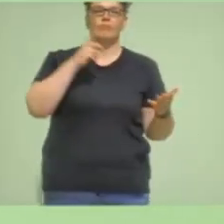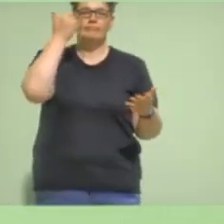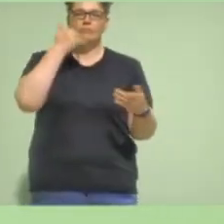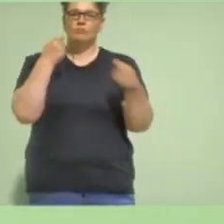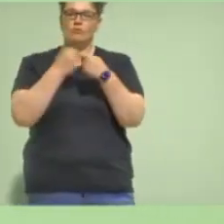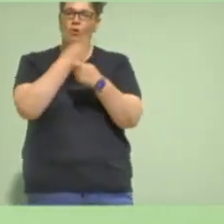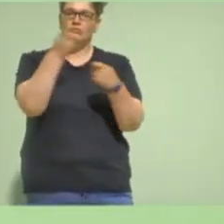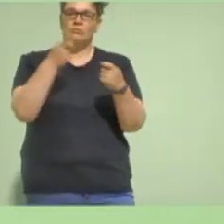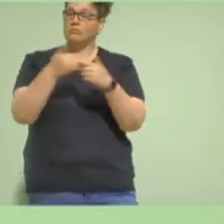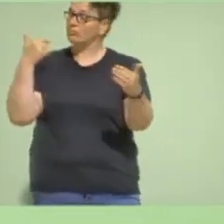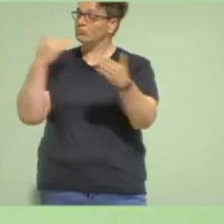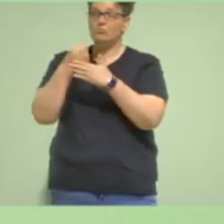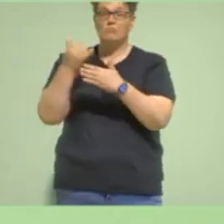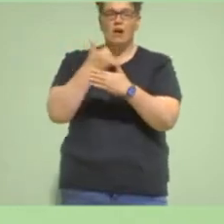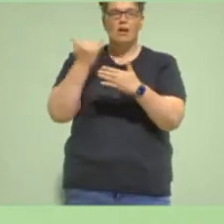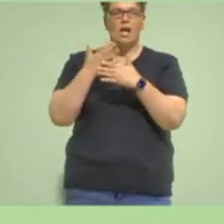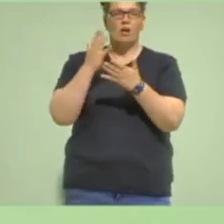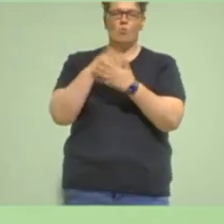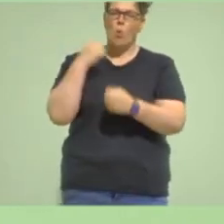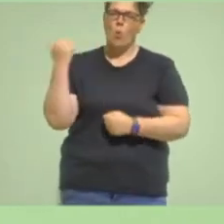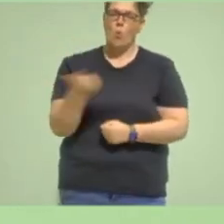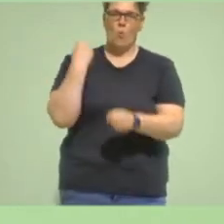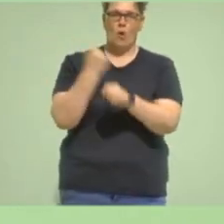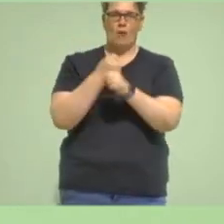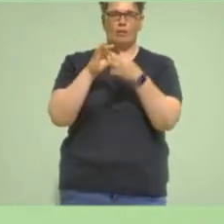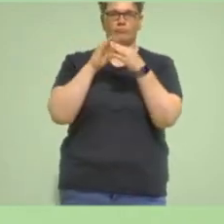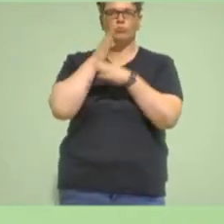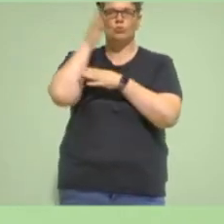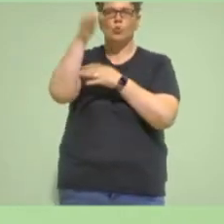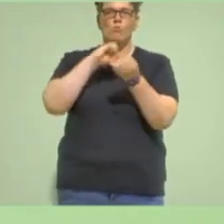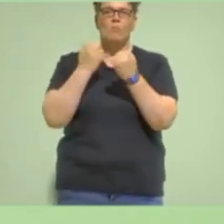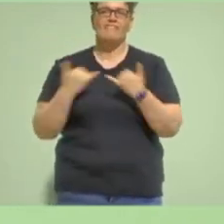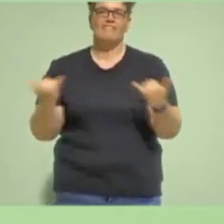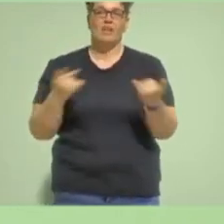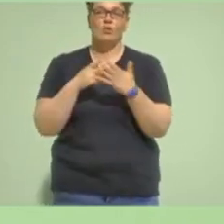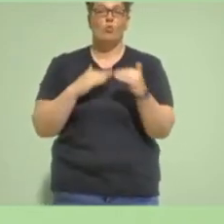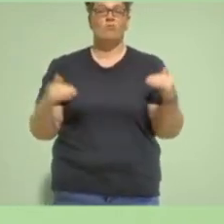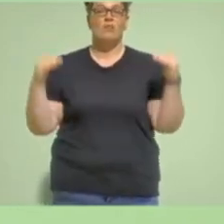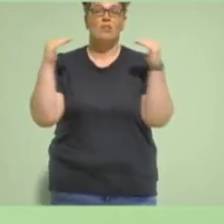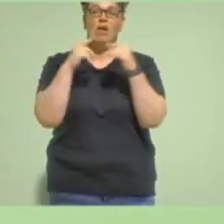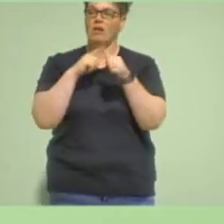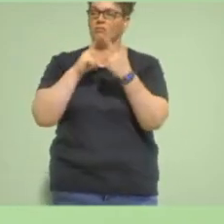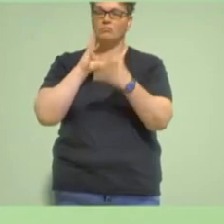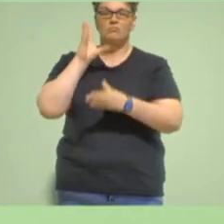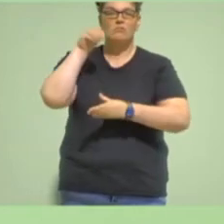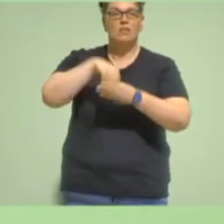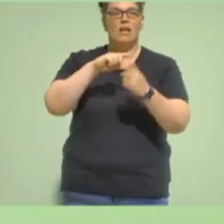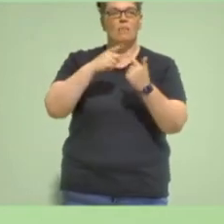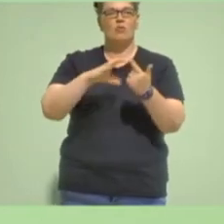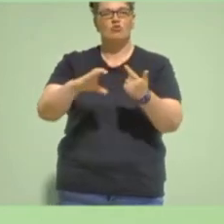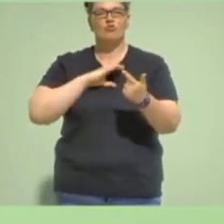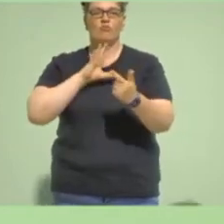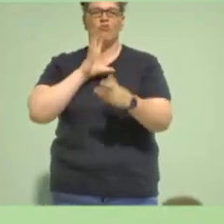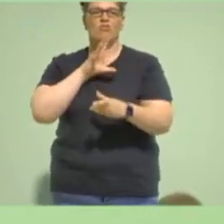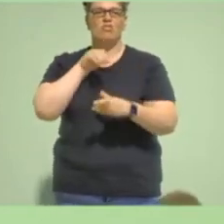wenn es um die ganze Frage Mobilität der Zukunft ging. Denn Gleichheit und Teilhabe und die Chance zur Teilhabe